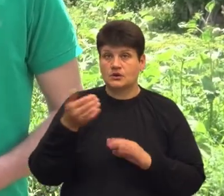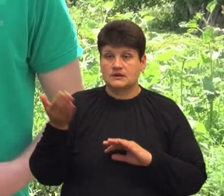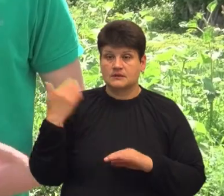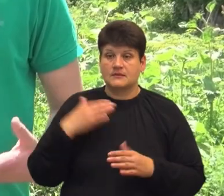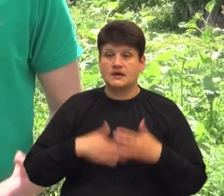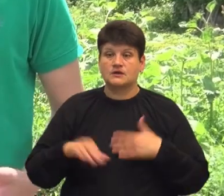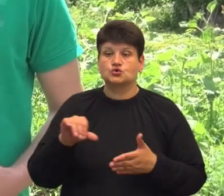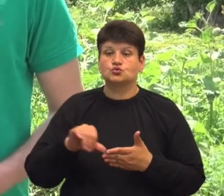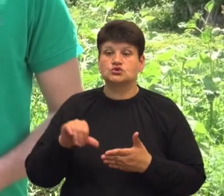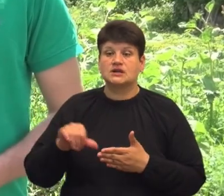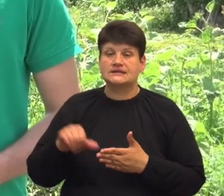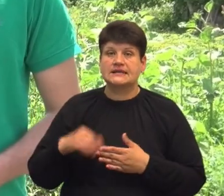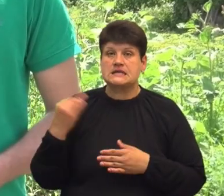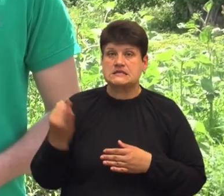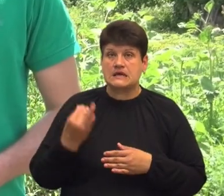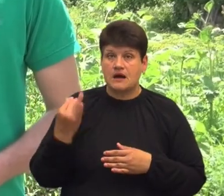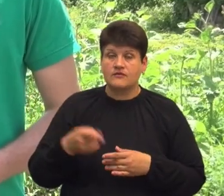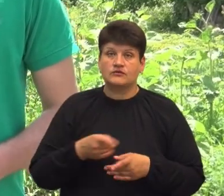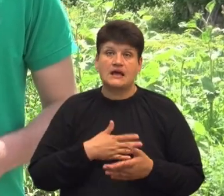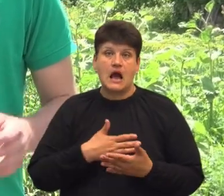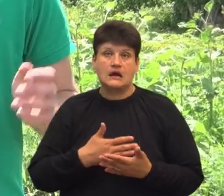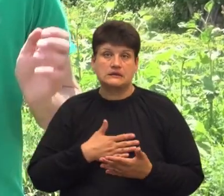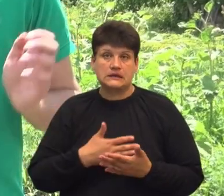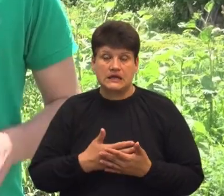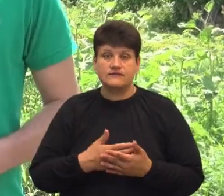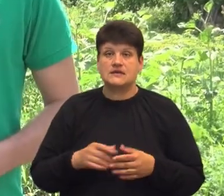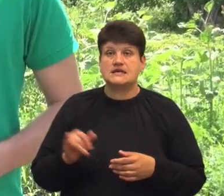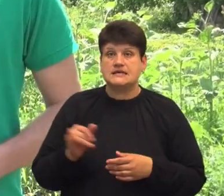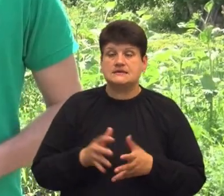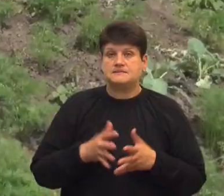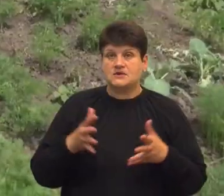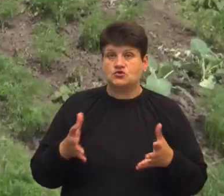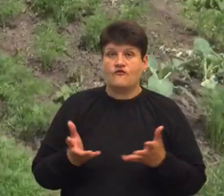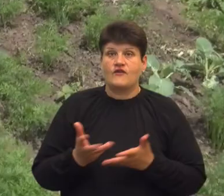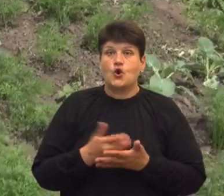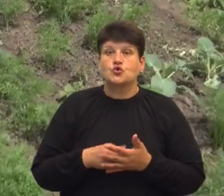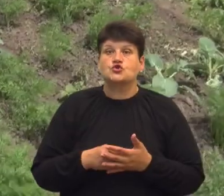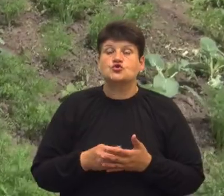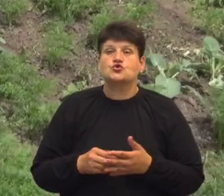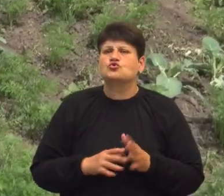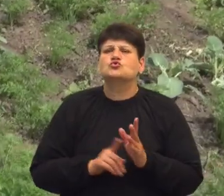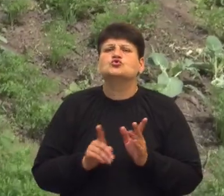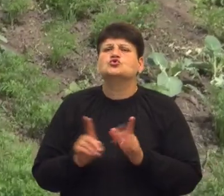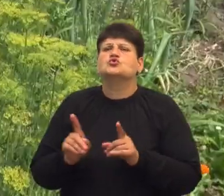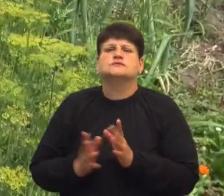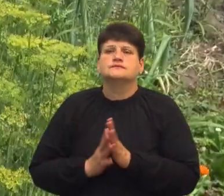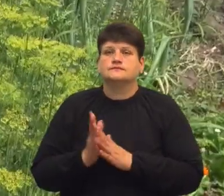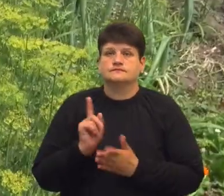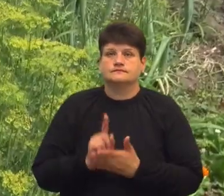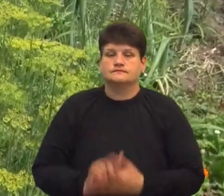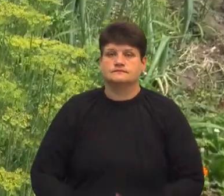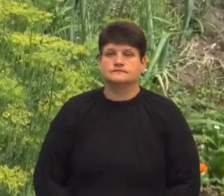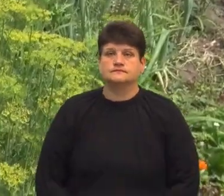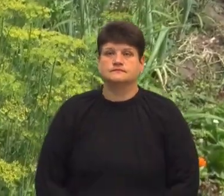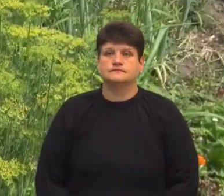учасники цікавляться, і вони активні. І здебільшого всі вирощують щось. Тетяна Панченко, Василь Панчук, Суспільні новини,